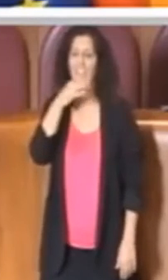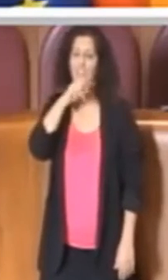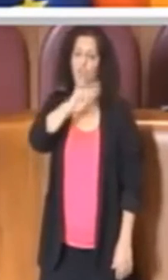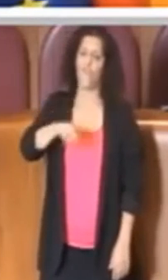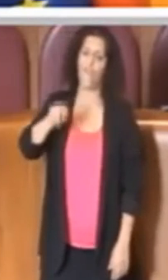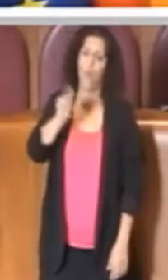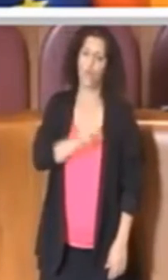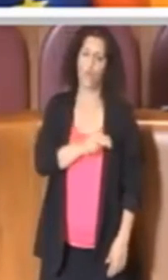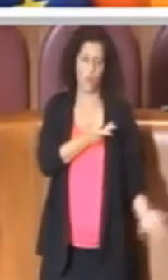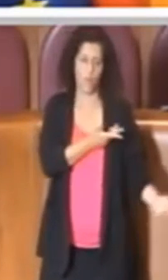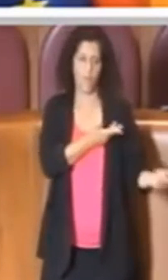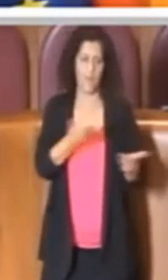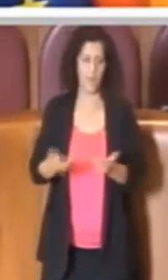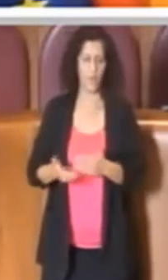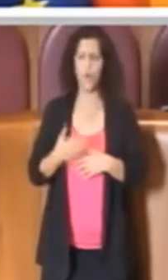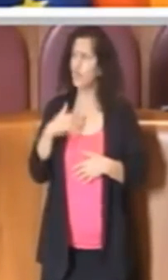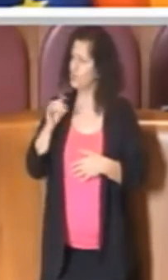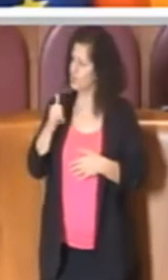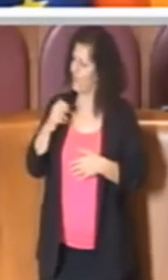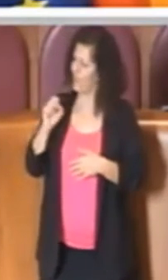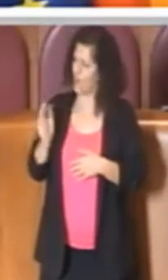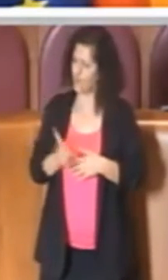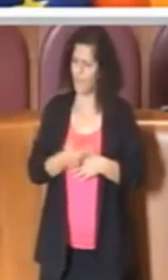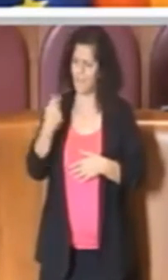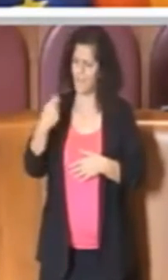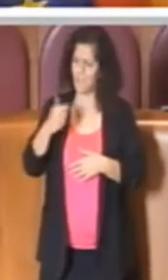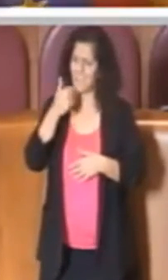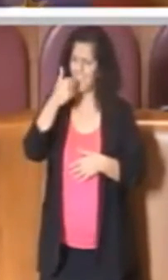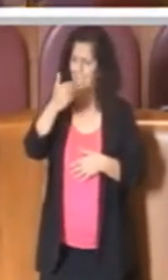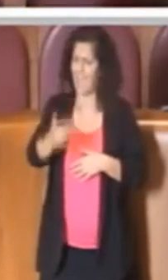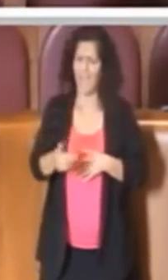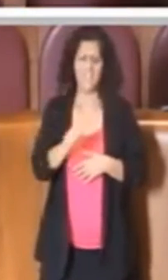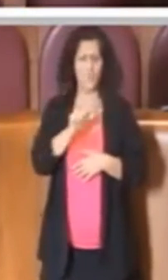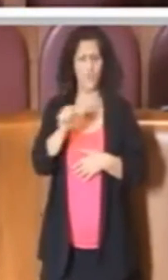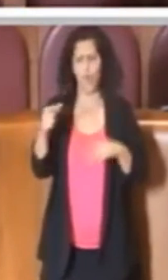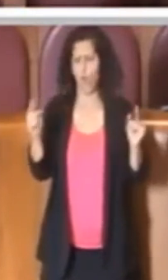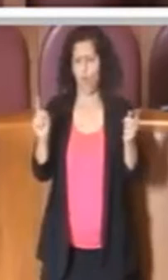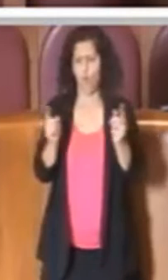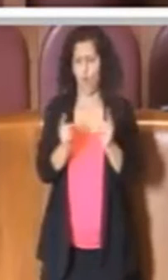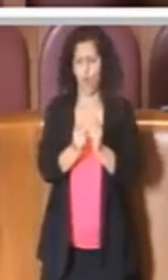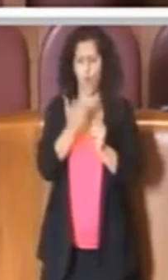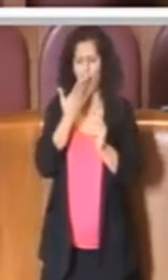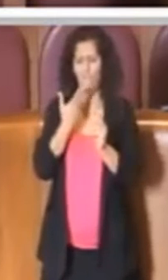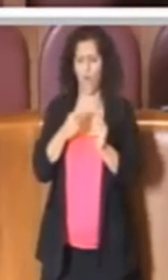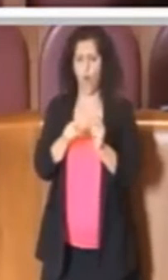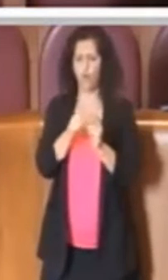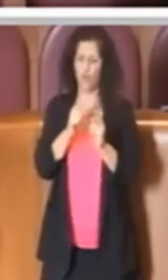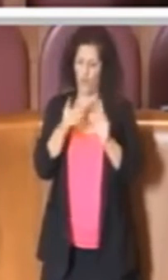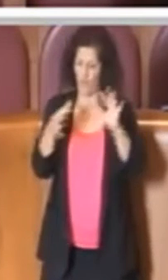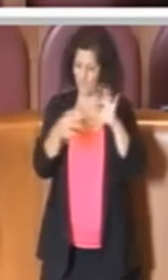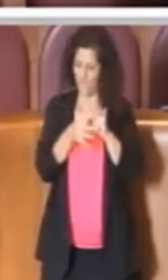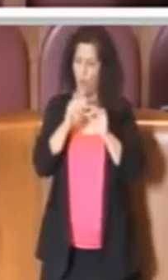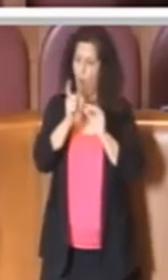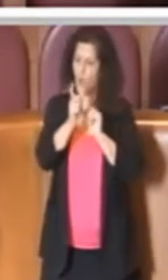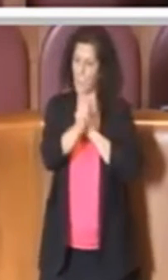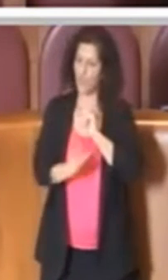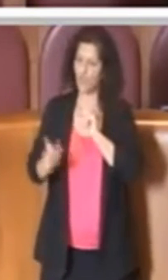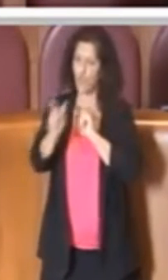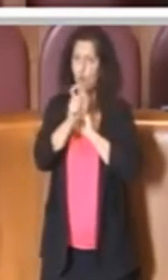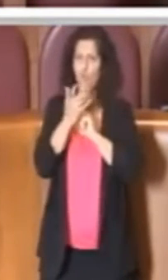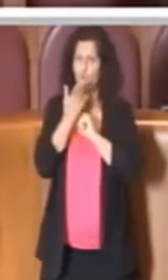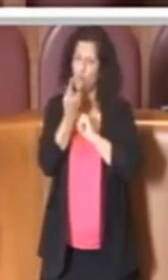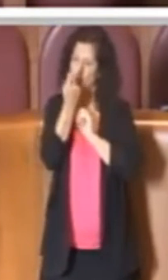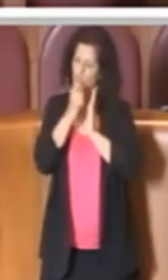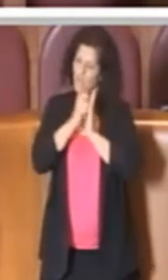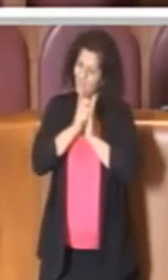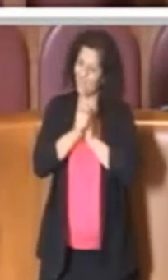Sì, molto velocemente Presidente, la ringrazio. No, ma è solo per fare su questo specifico ordine del giorno una puntualizzazione.